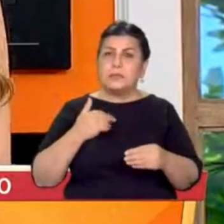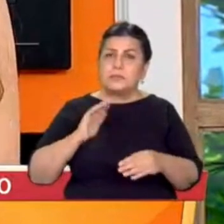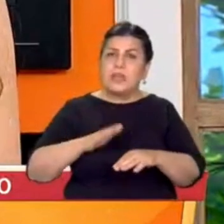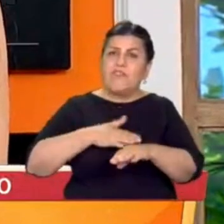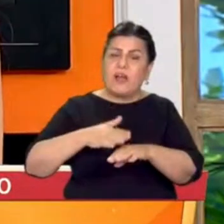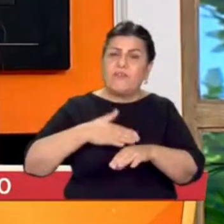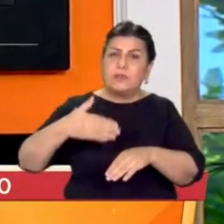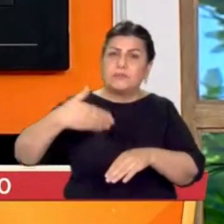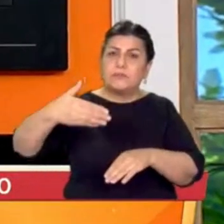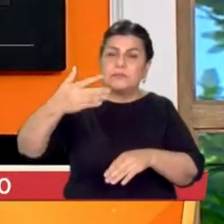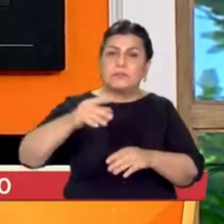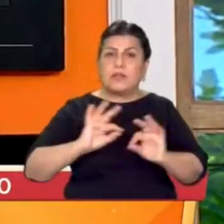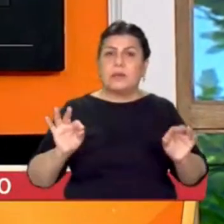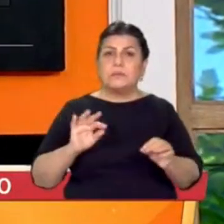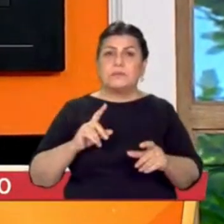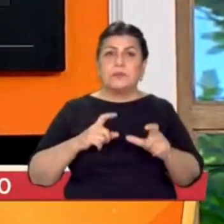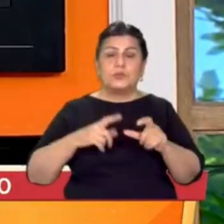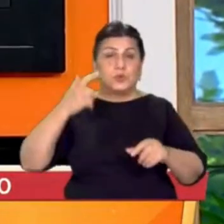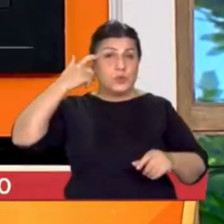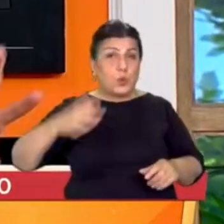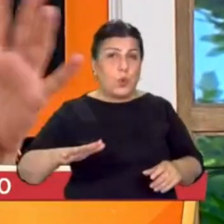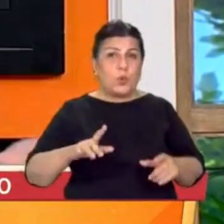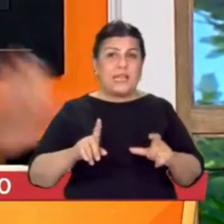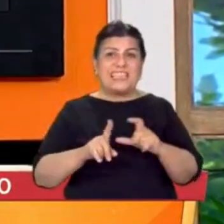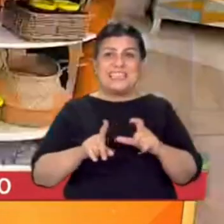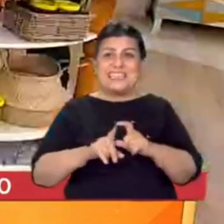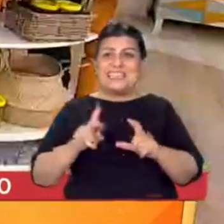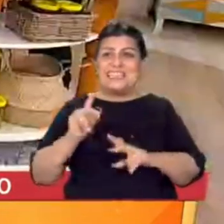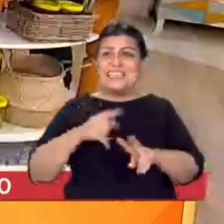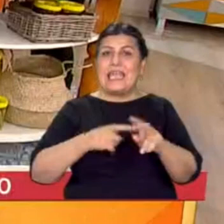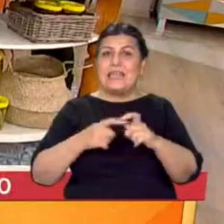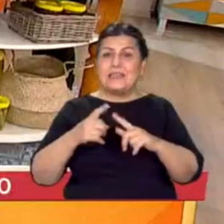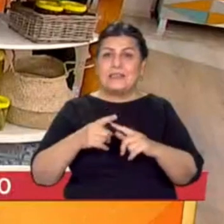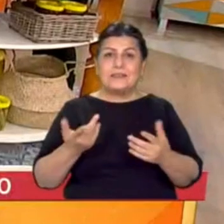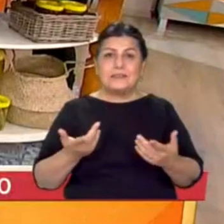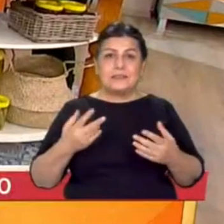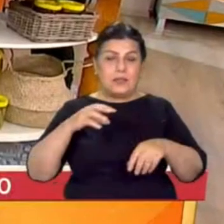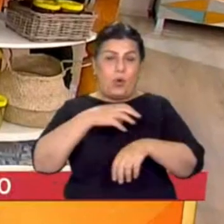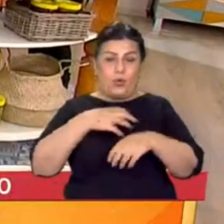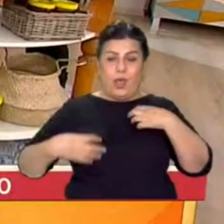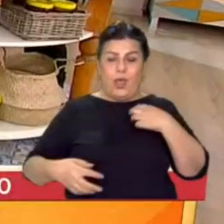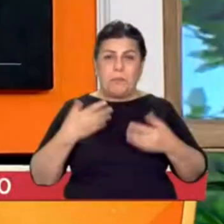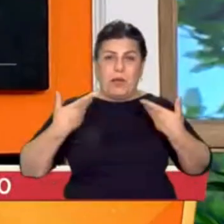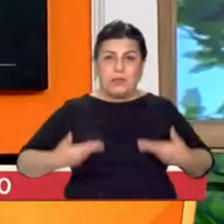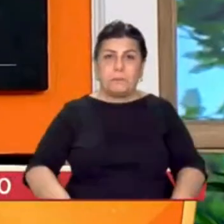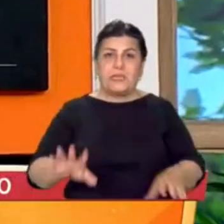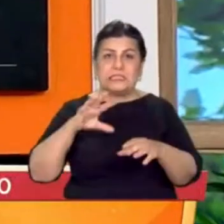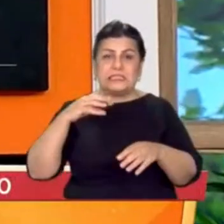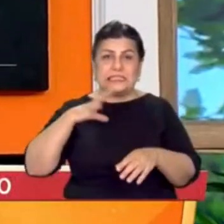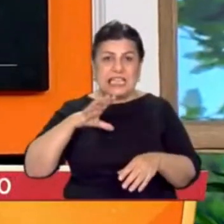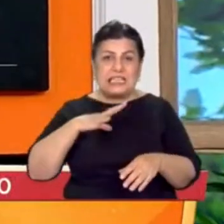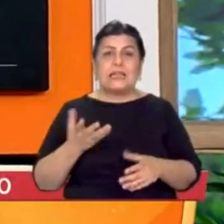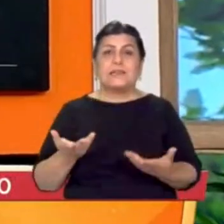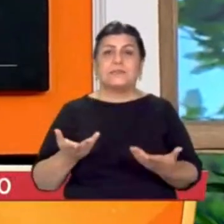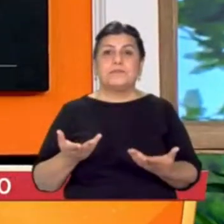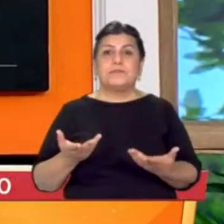Şok diyet kimler yapabilir? Sağlıklı bireyler. Seyahatten gelmiştir, ödemi vardır, ödemi atmak istiyorum diyebilir. Ya da